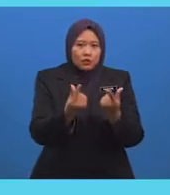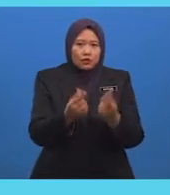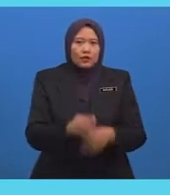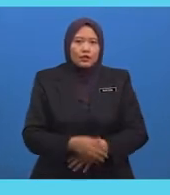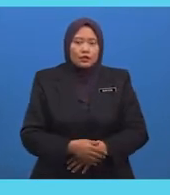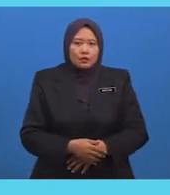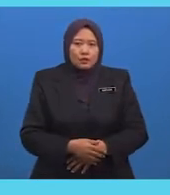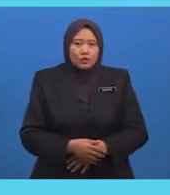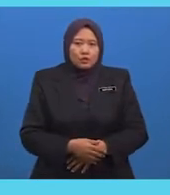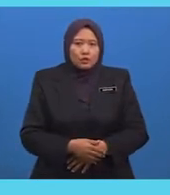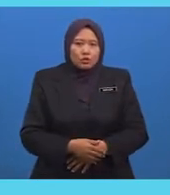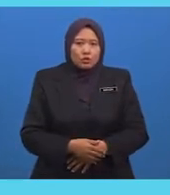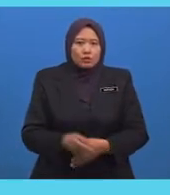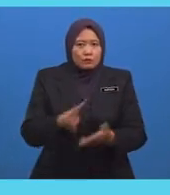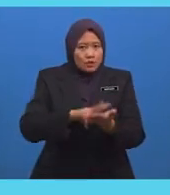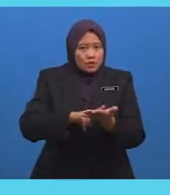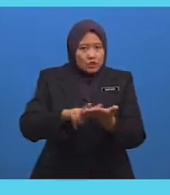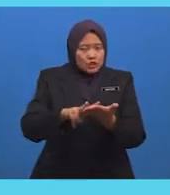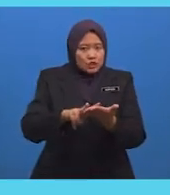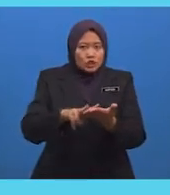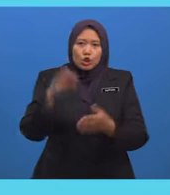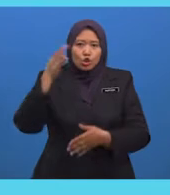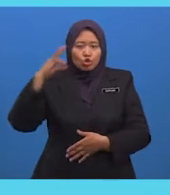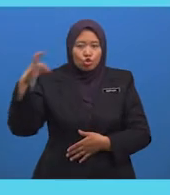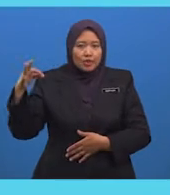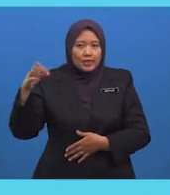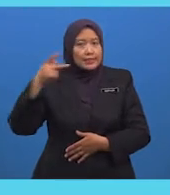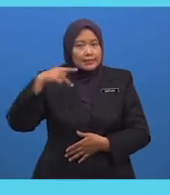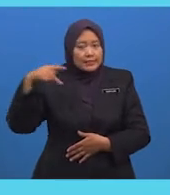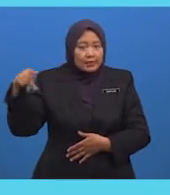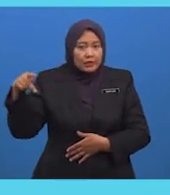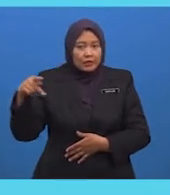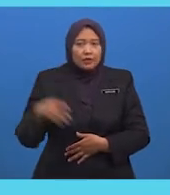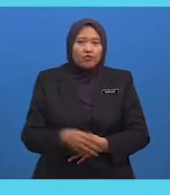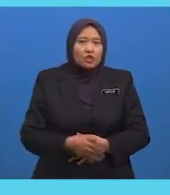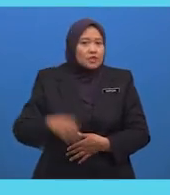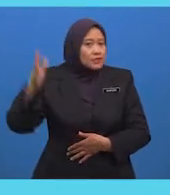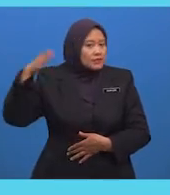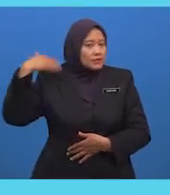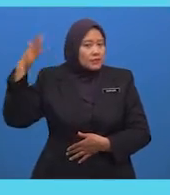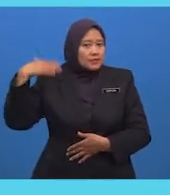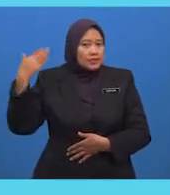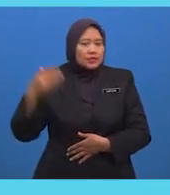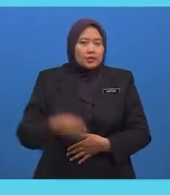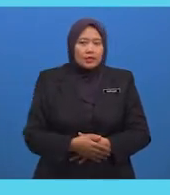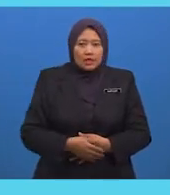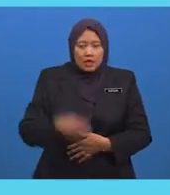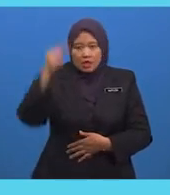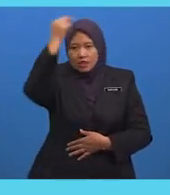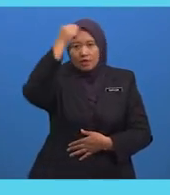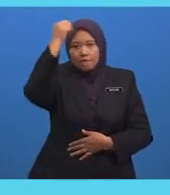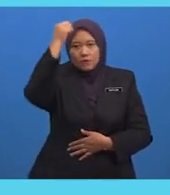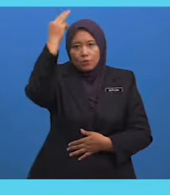Membaca Dan Menulis Kaligrafi Sejarah Nabi Muhammad Sallallahu